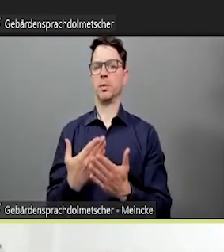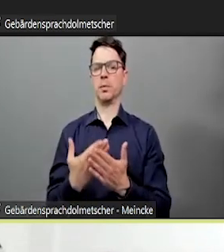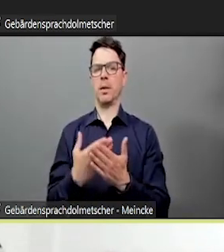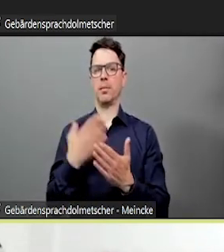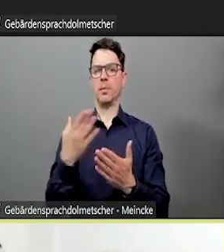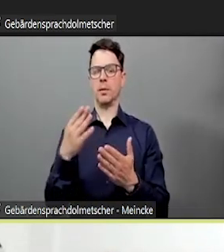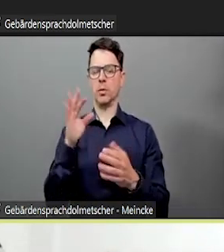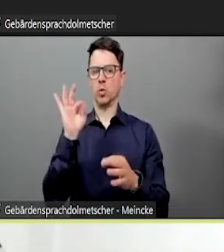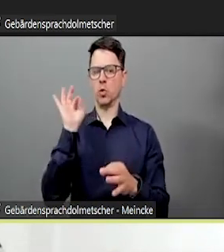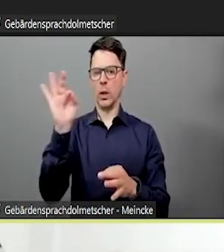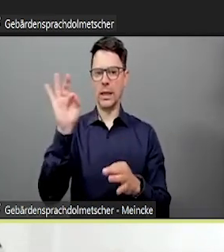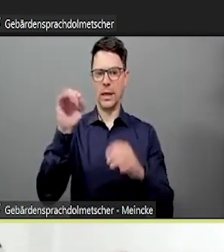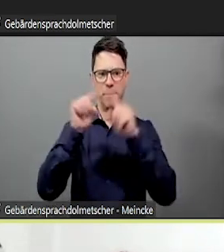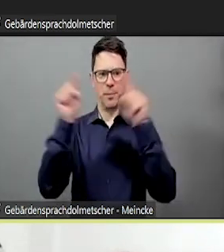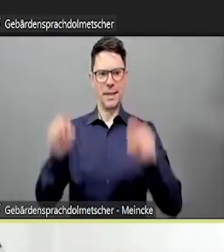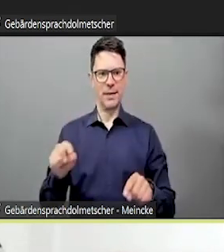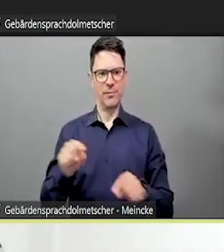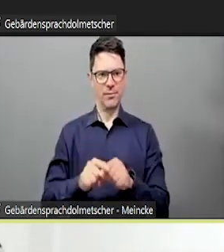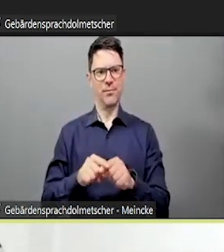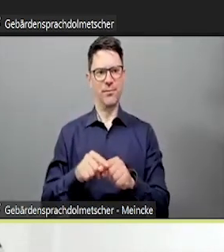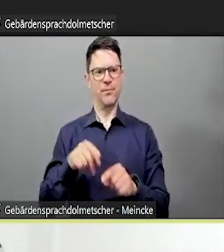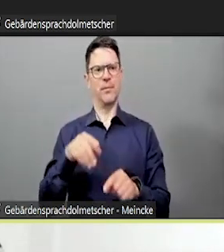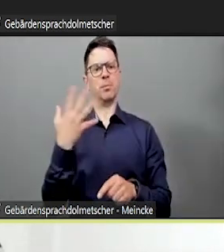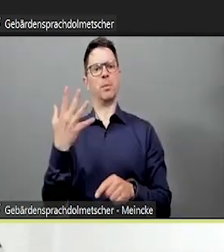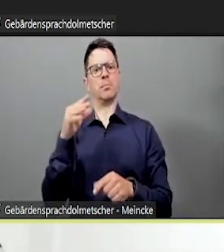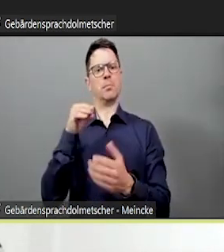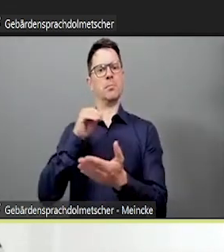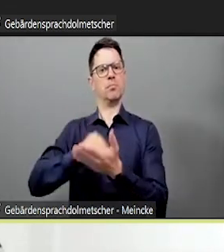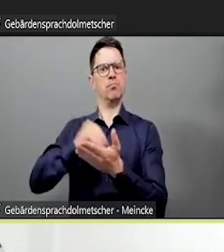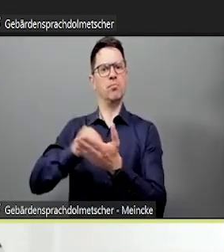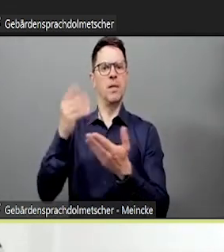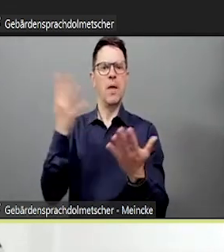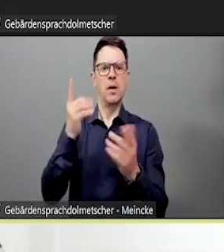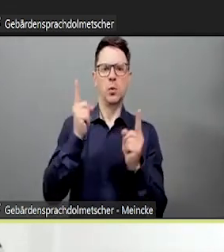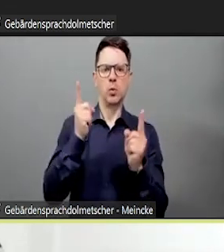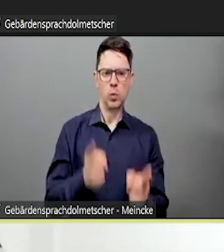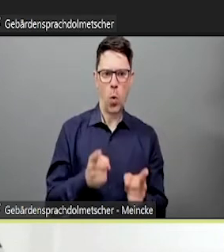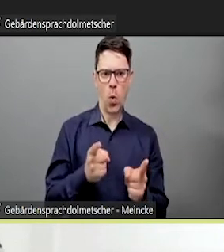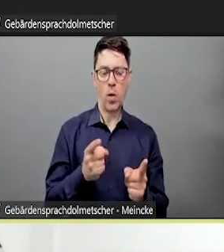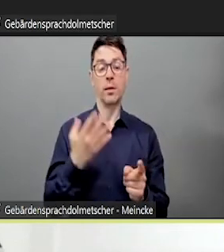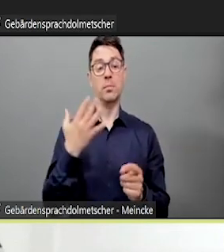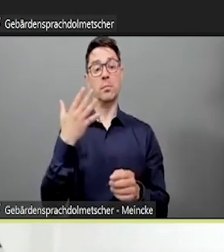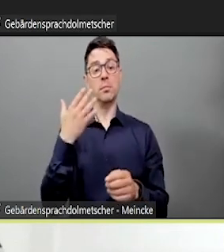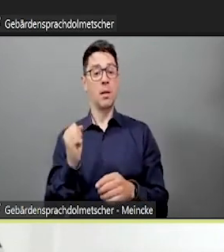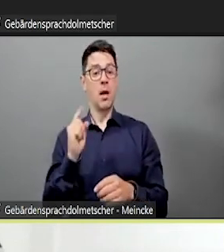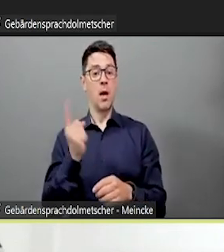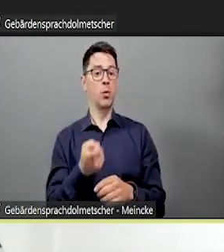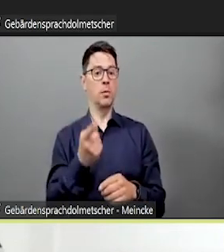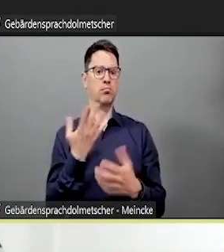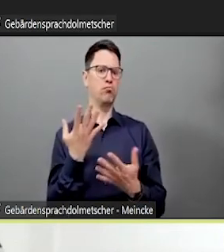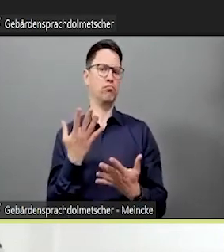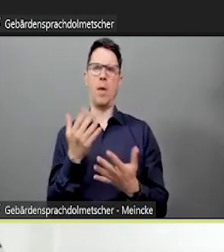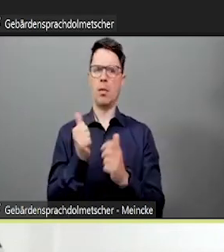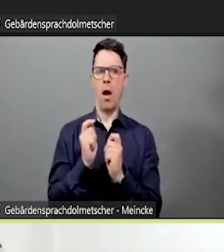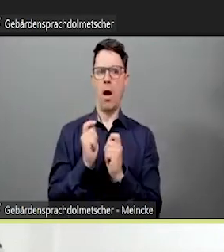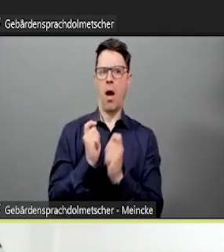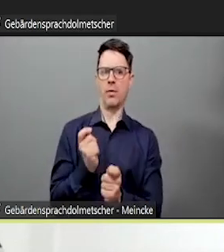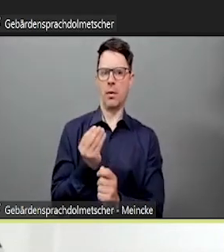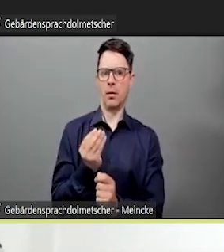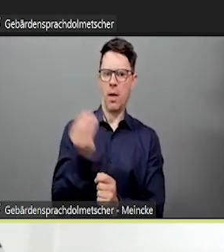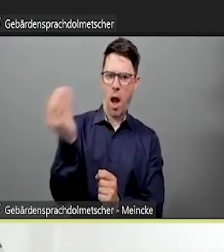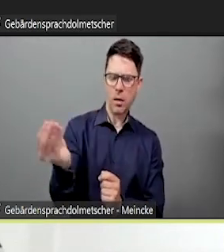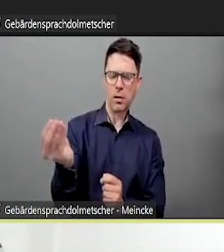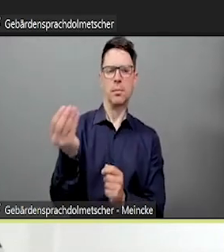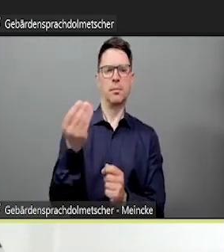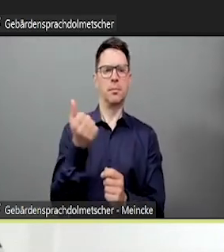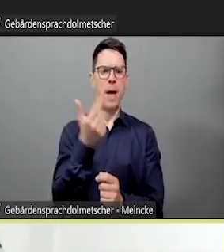haben den Schreibtisch irgendwie besonders eingerichtet. Da erfährt man eigentlich dann auch immer schon ganz viel, ohne dass man ganz plump und direkt